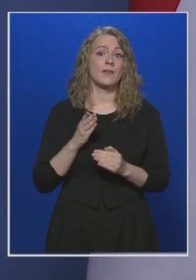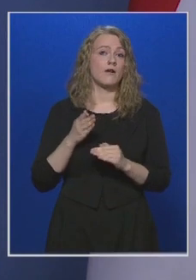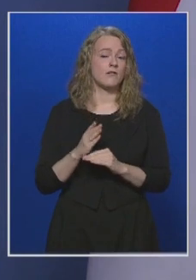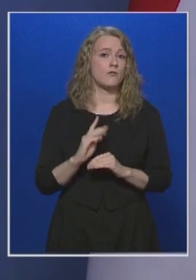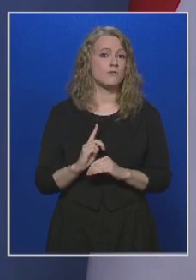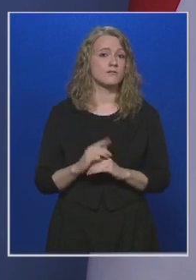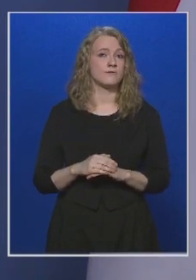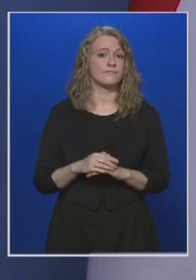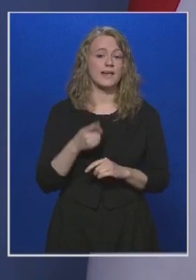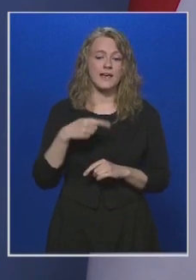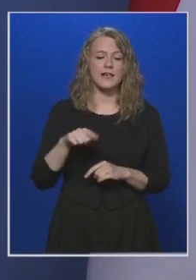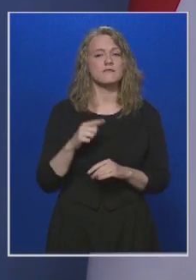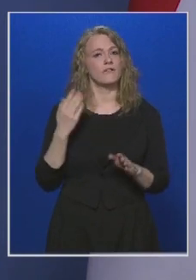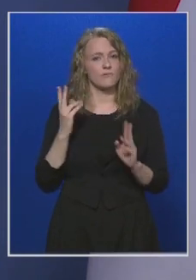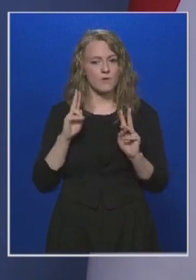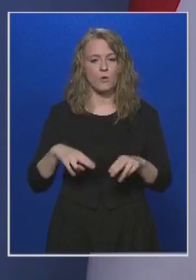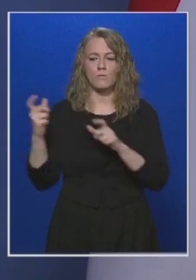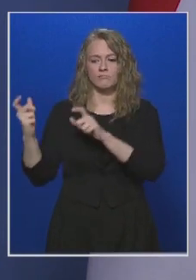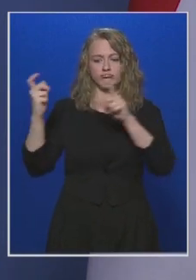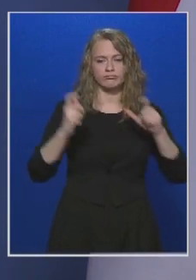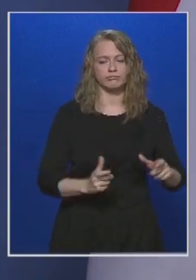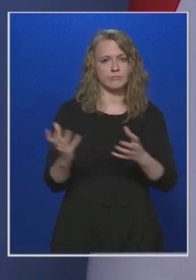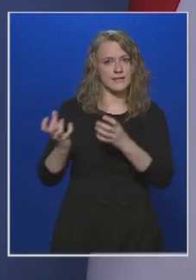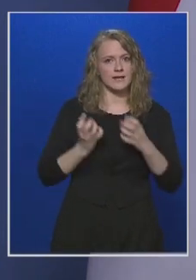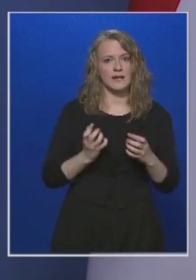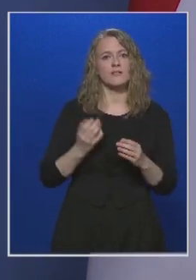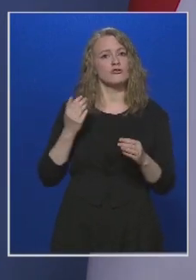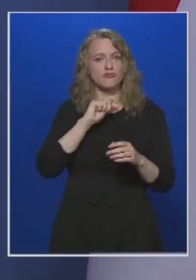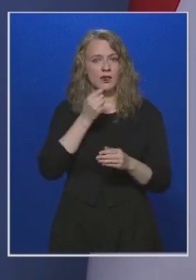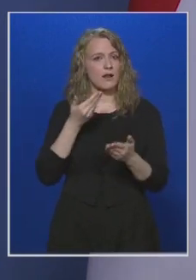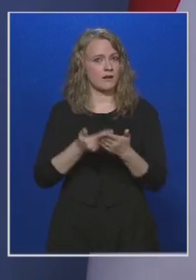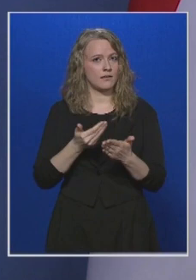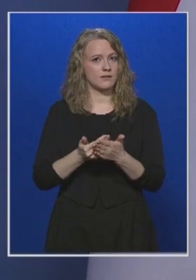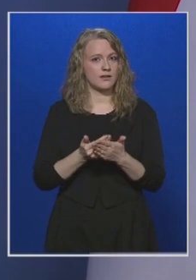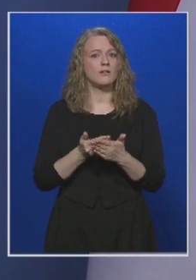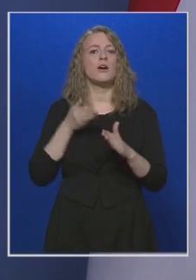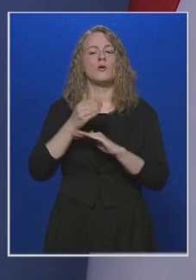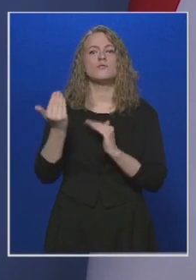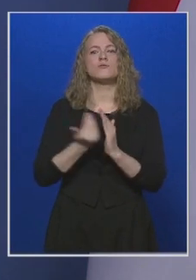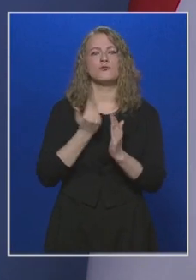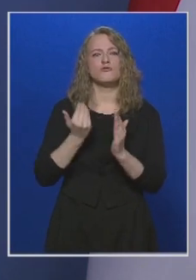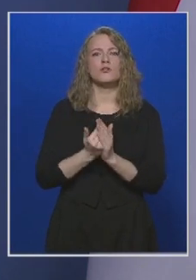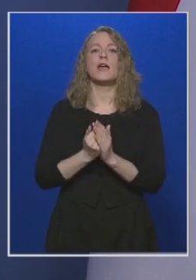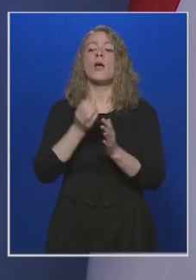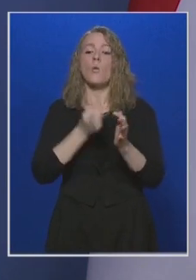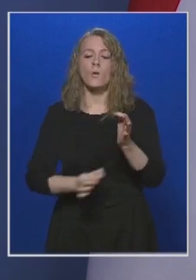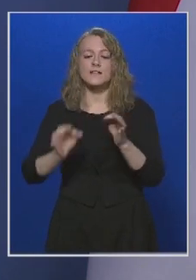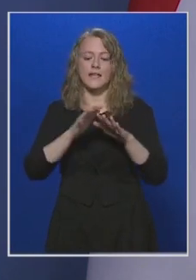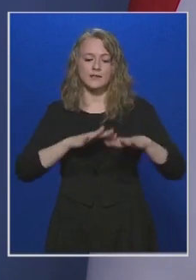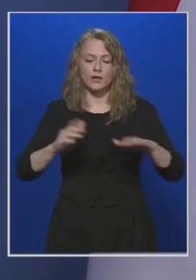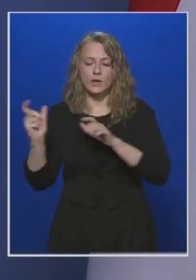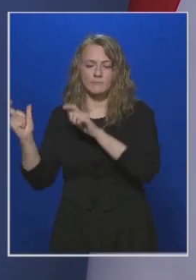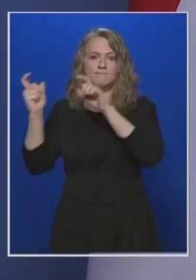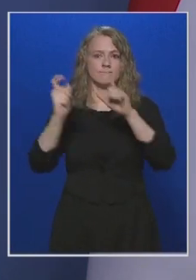hogy ezek megtörténjenek, hogy ezek sikeresek legyenek, ahhoz az szükséges, hogy az ország területére érjenek be ezek az